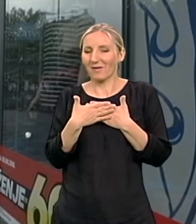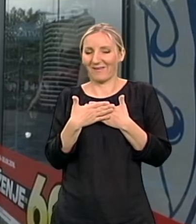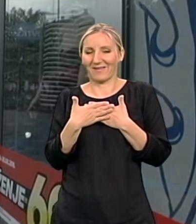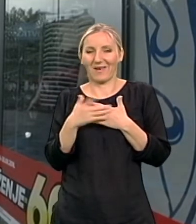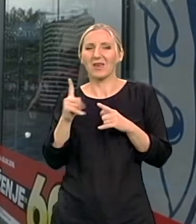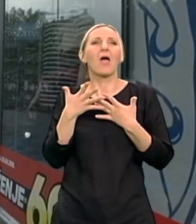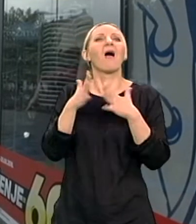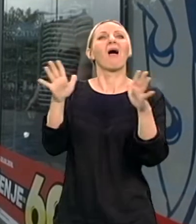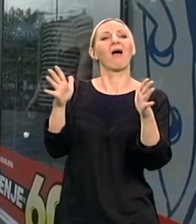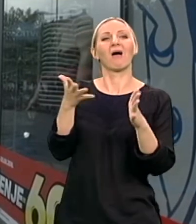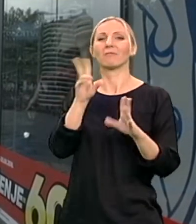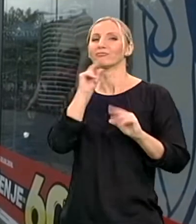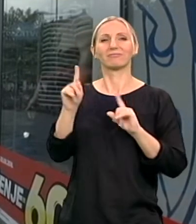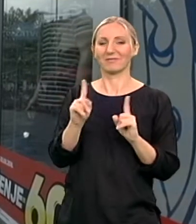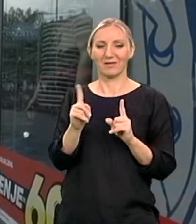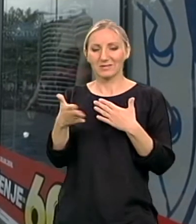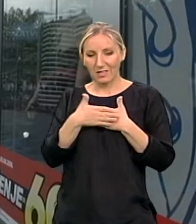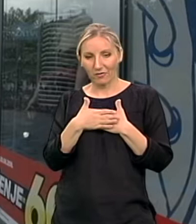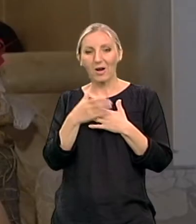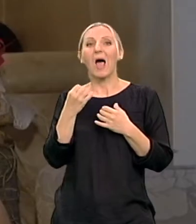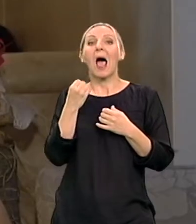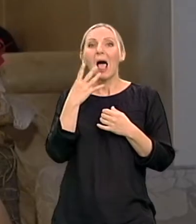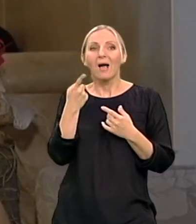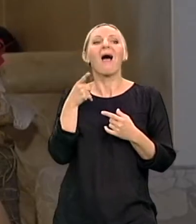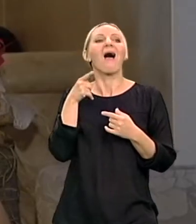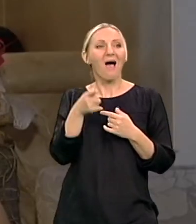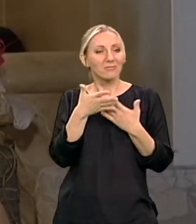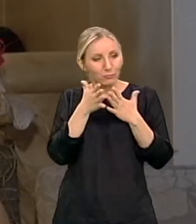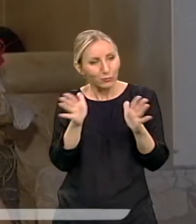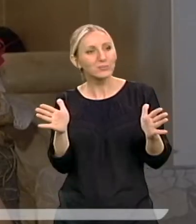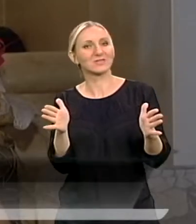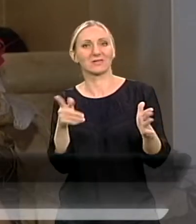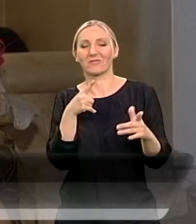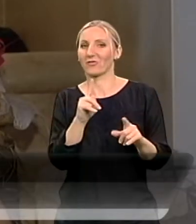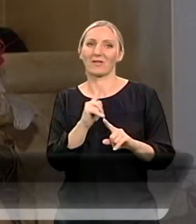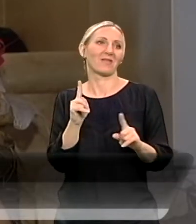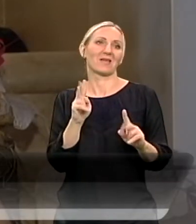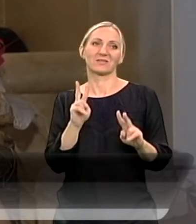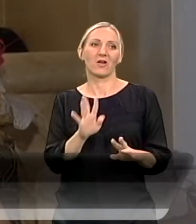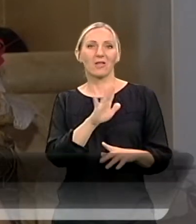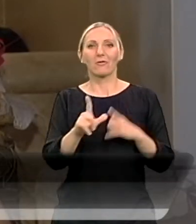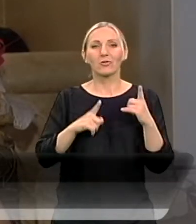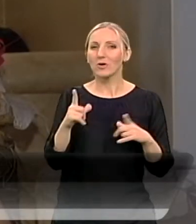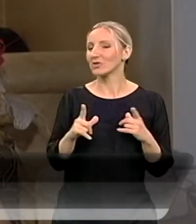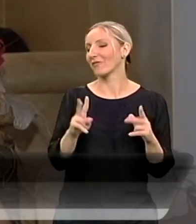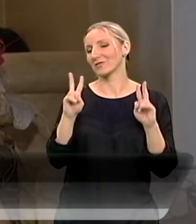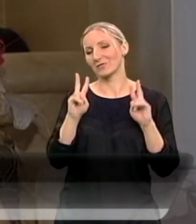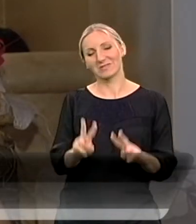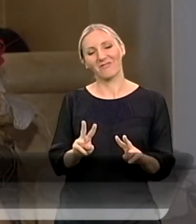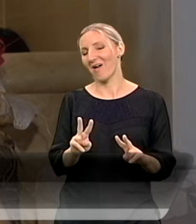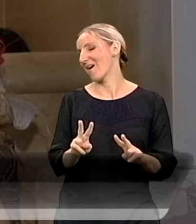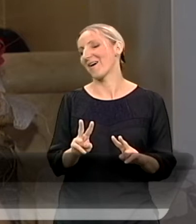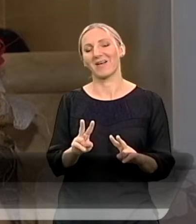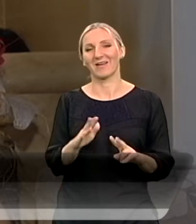kada neko pusti u taj svoj svijet, to je nešto svano fenomenalno. Ti neki doživlje s njom su, stvarno,